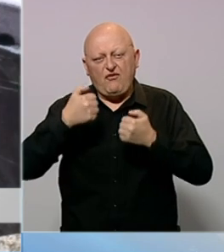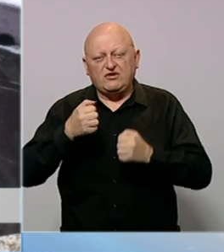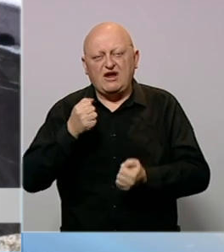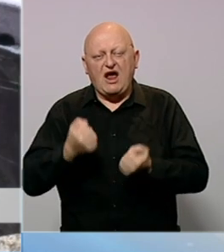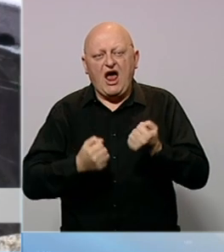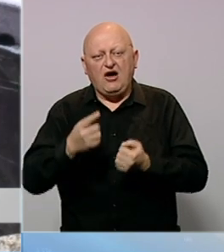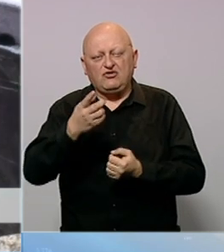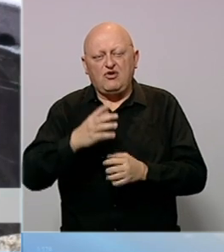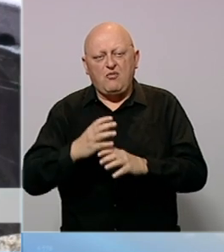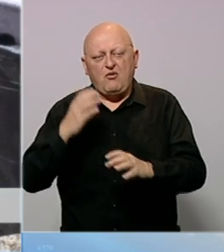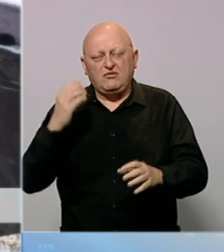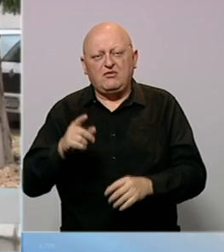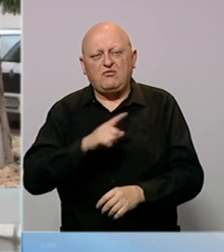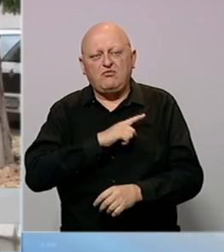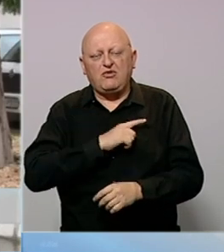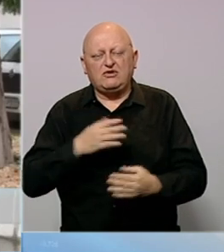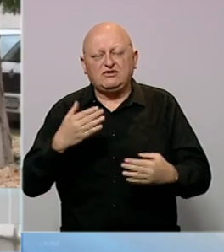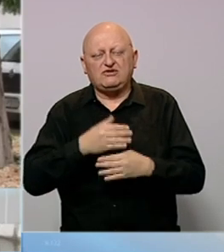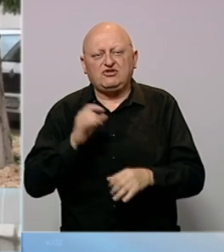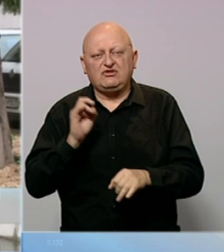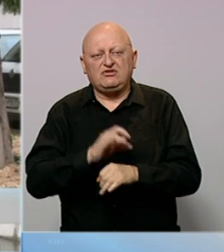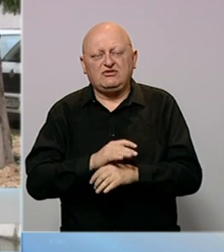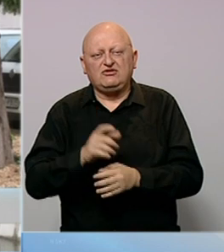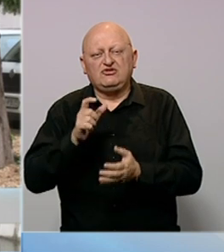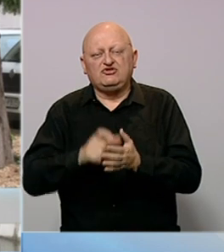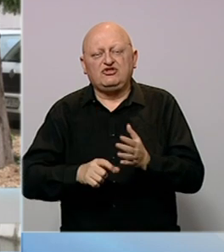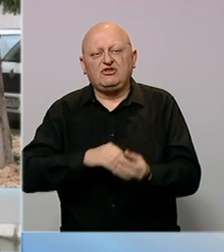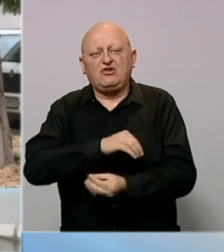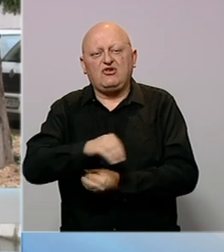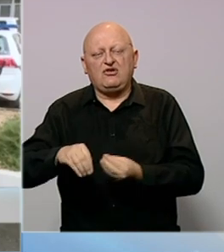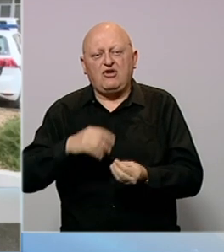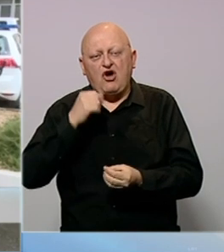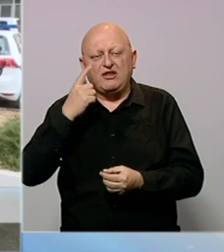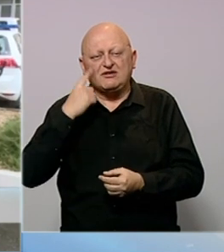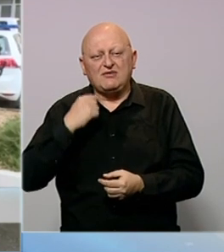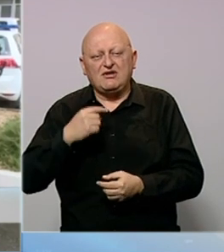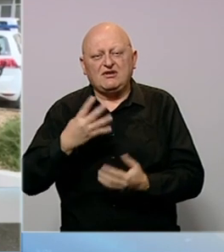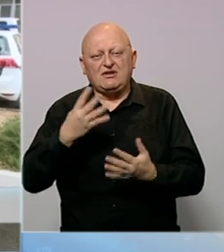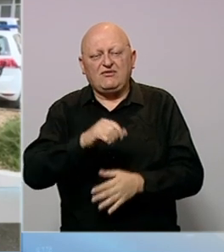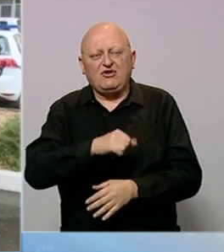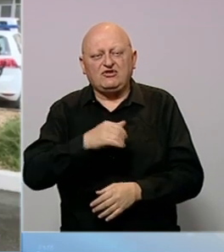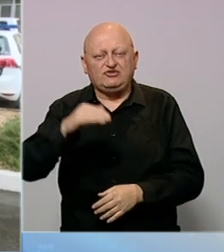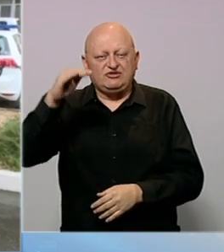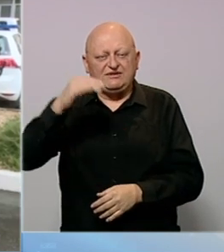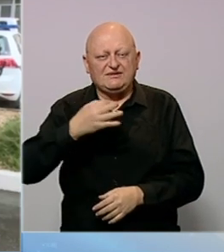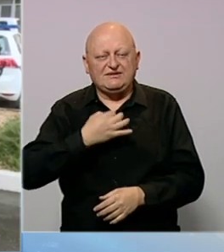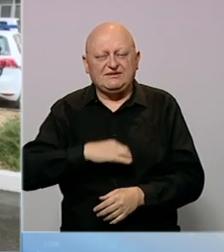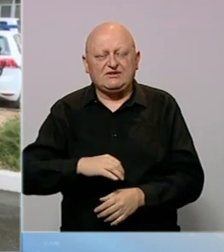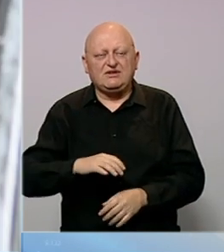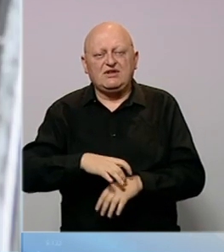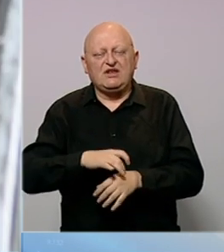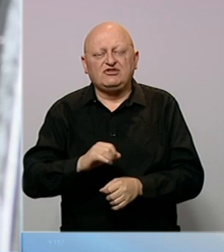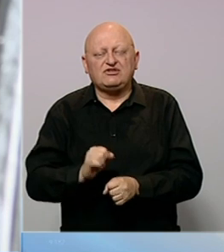automobila. Među poginulima u sinoćnoj nesreći su članovi obitelji, otac, majka i devetogodišnji dječak, dok se